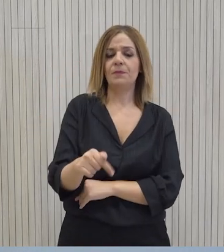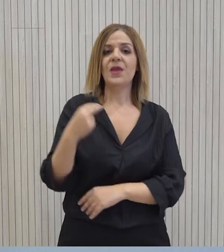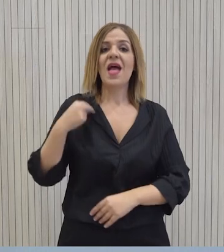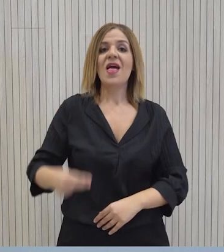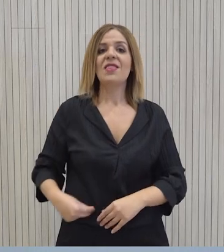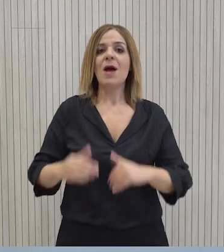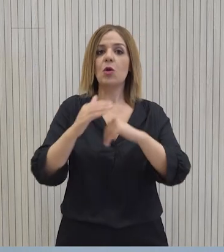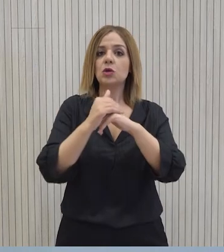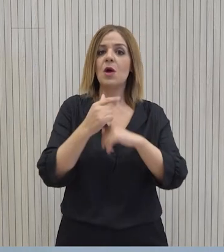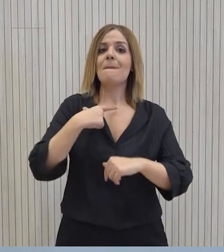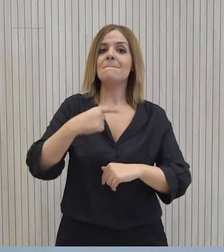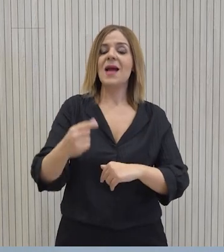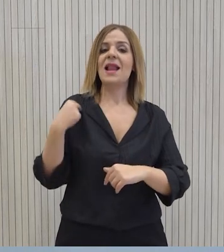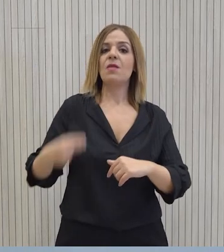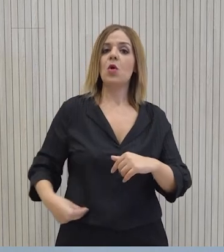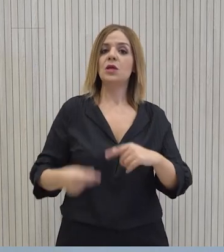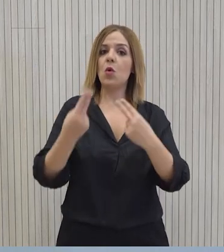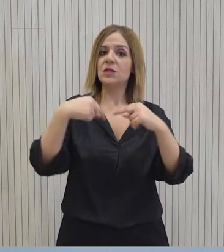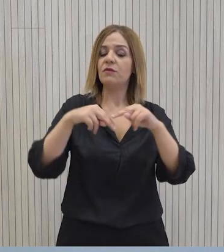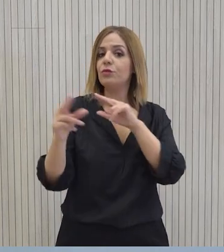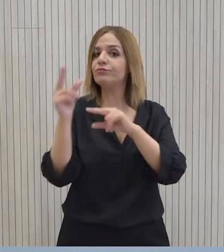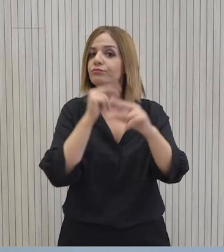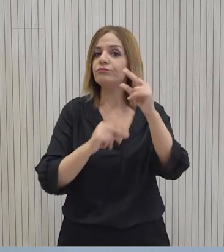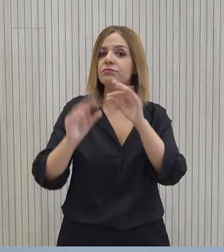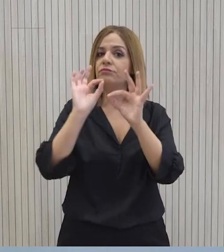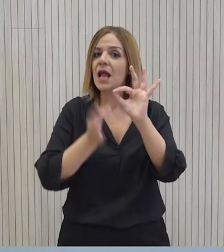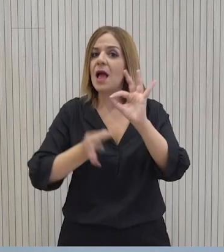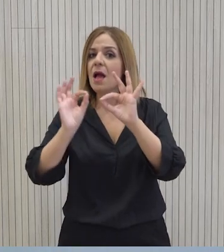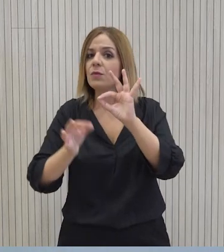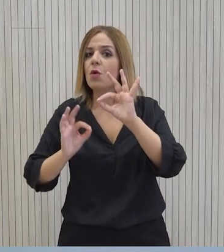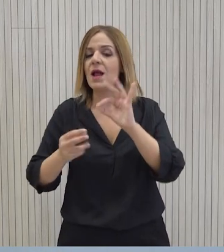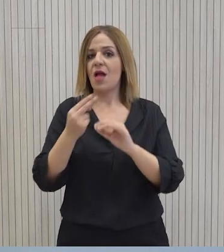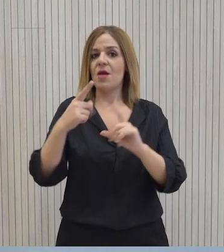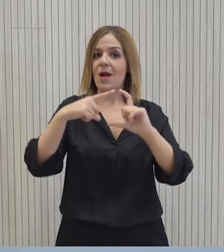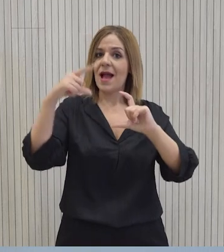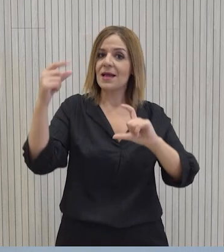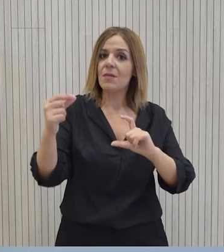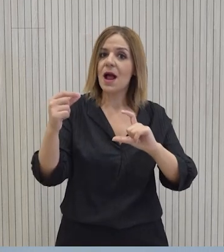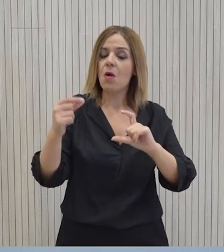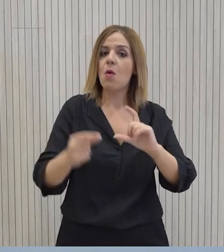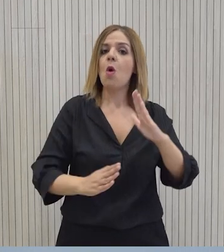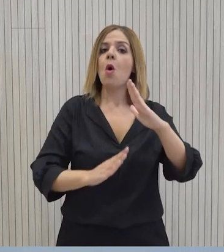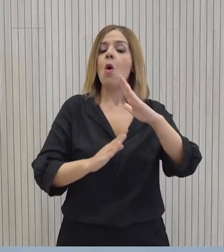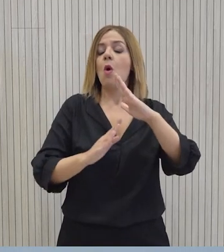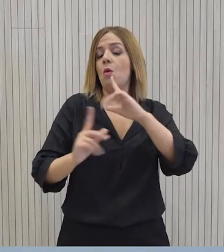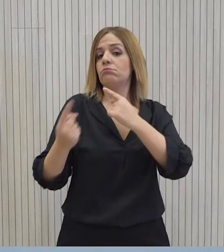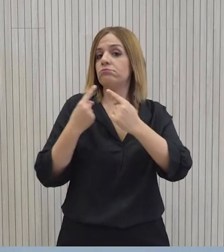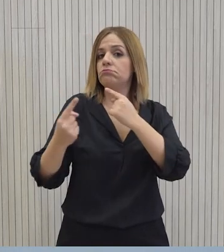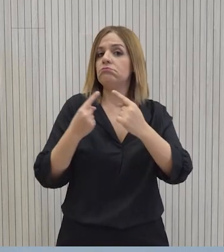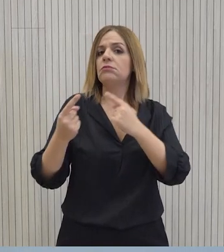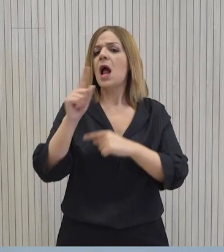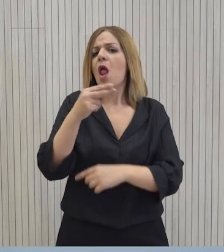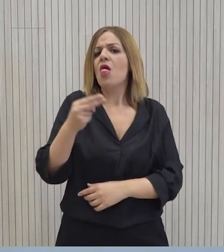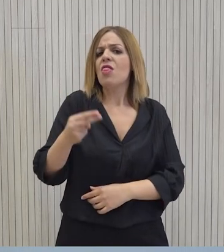Δήμαρχος και τα μέλη του Δημοτικού Συμβουλίου Μόρφου συζήτησαν εκτενώς τις εξελίξεις του Κυπριακού με τον Πρόεδρο Χριστό Δουλίδη αλλά και θέματα που